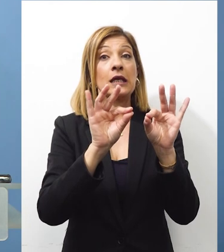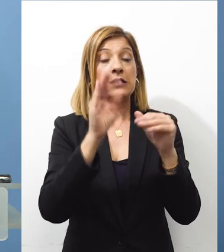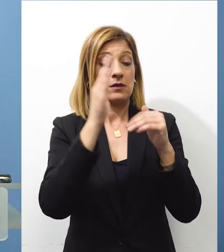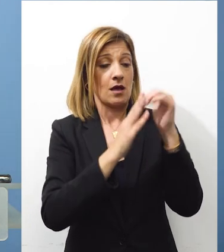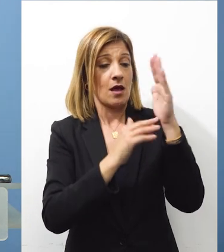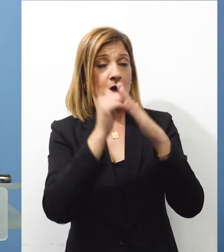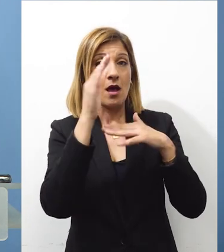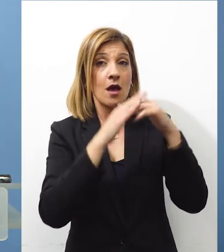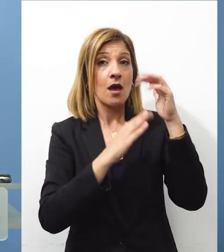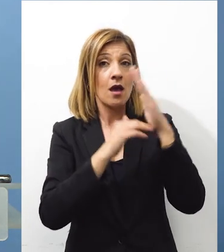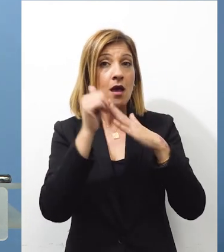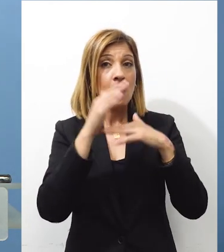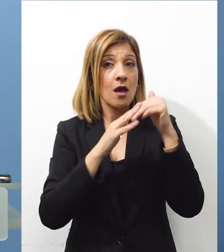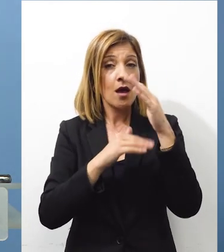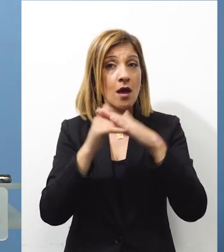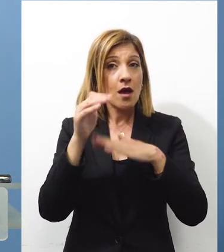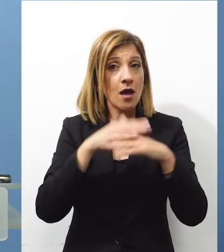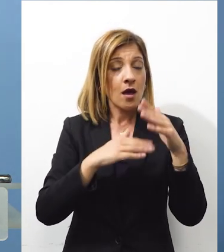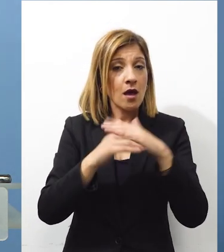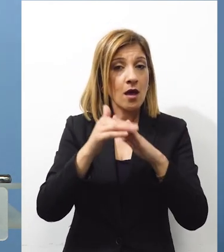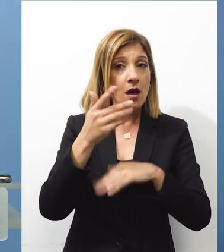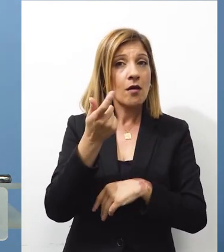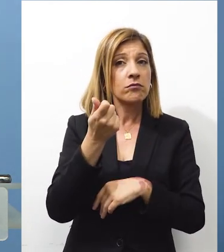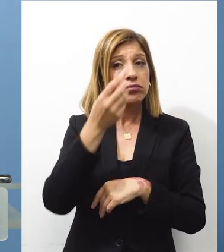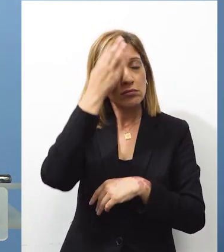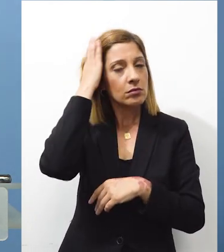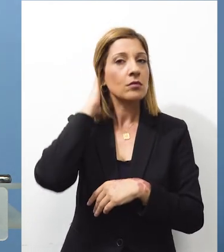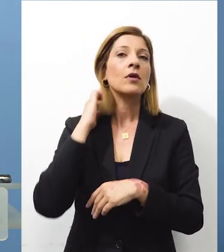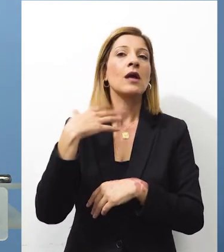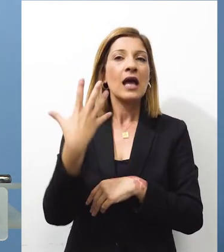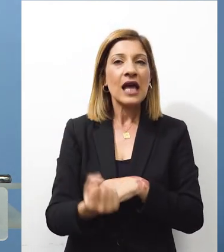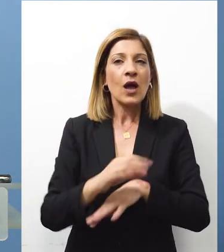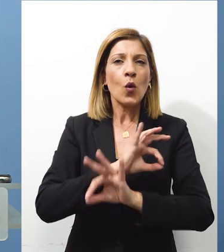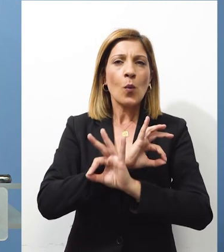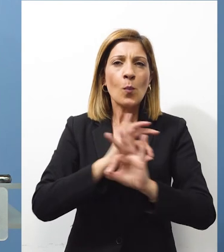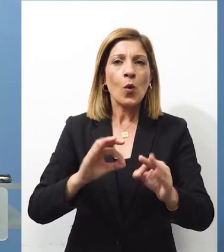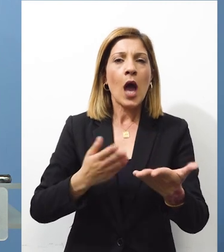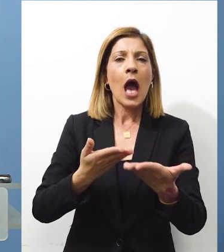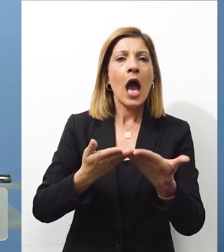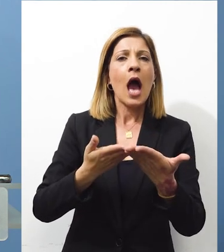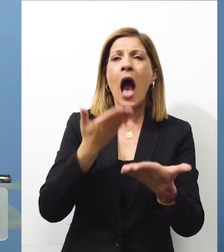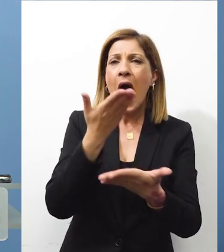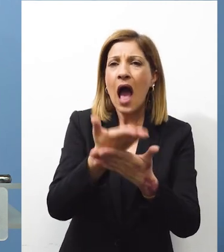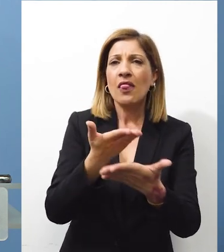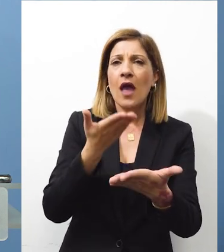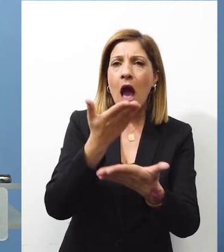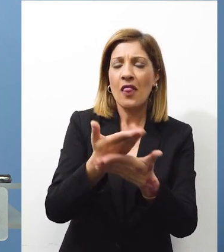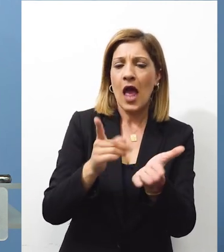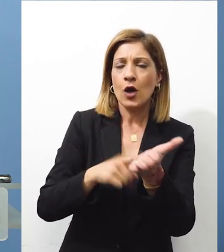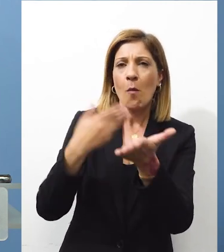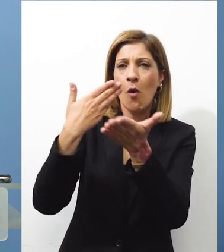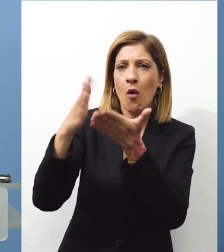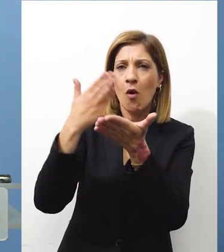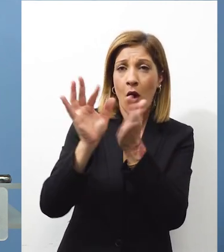ανεγείρεται είχε εξασφαλισμένες όλες τις άδειες που προβλέπει ο νόμος